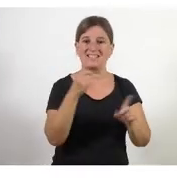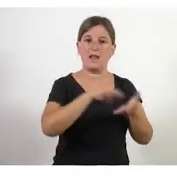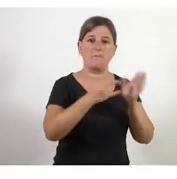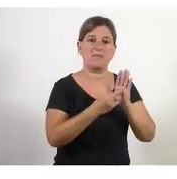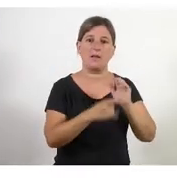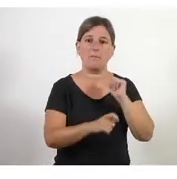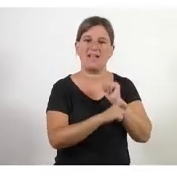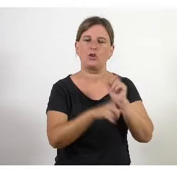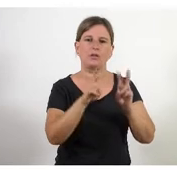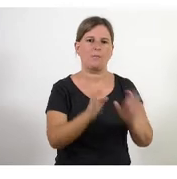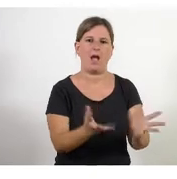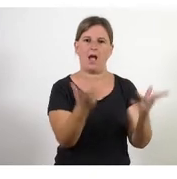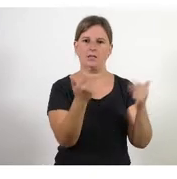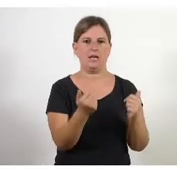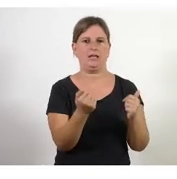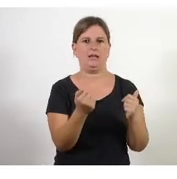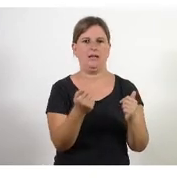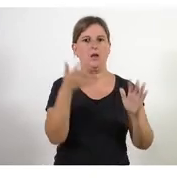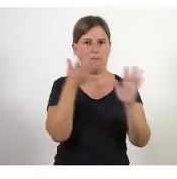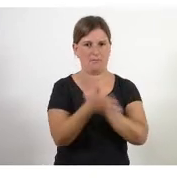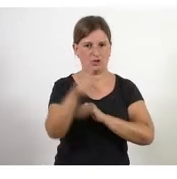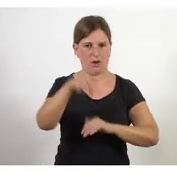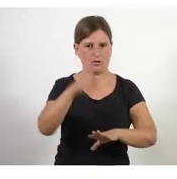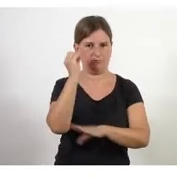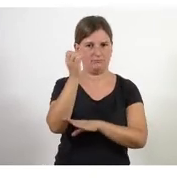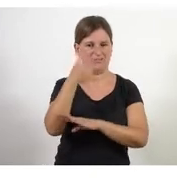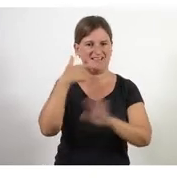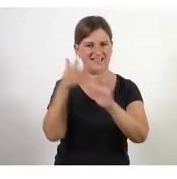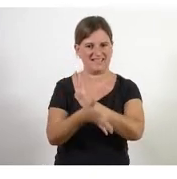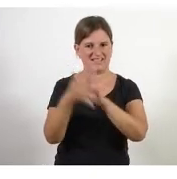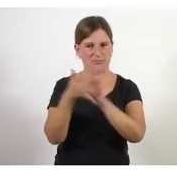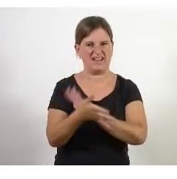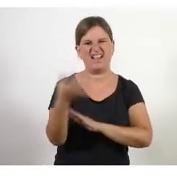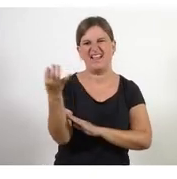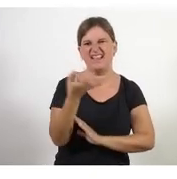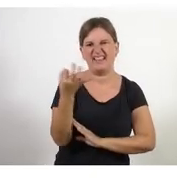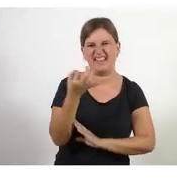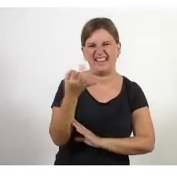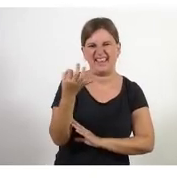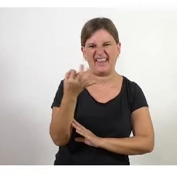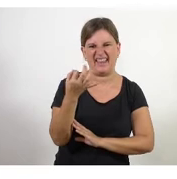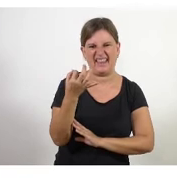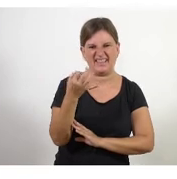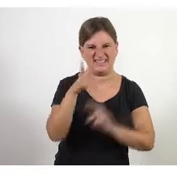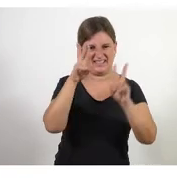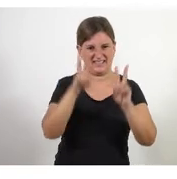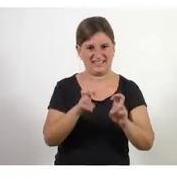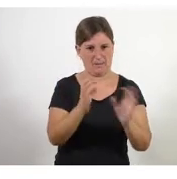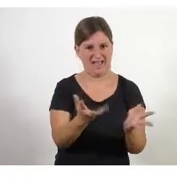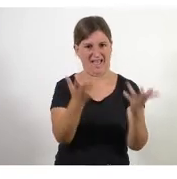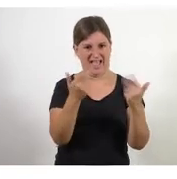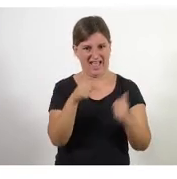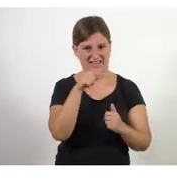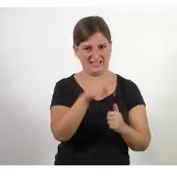del món de l'agilitat que és per això que estem aquí avui que us contaré una mica què vol dir això d'agil i les metodologies d'agil i